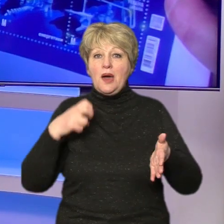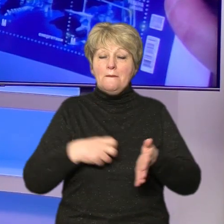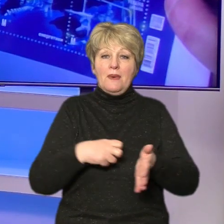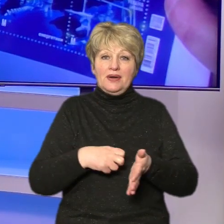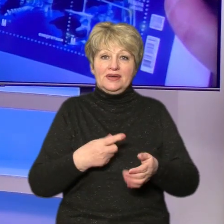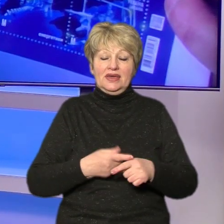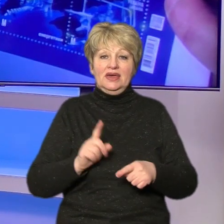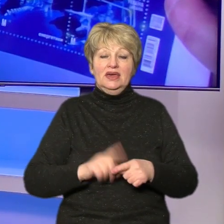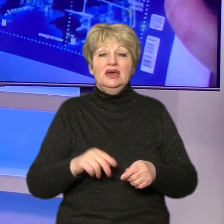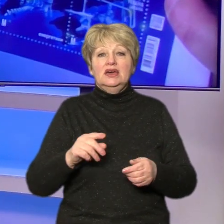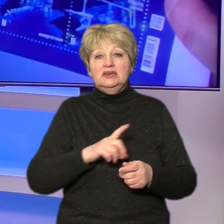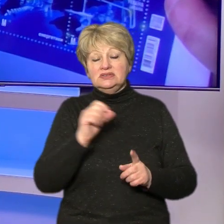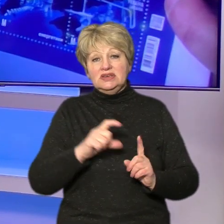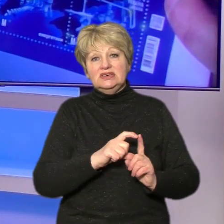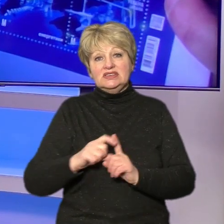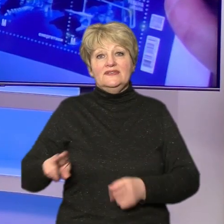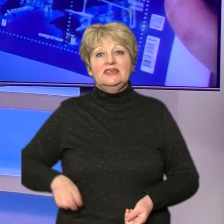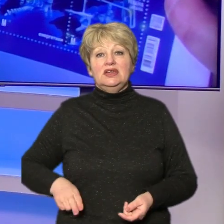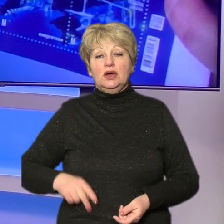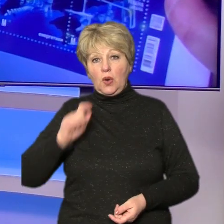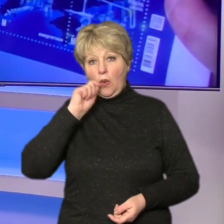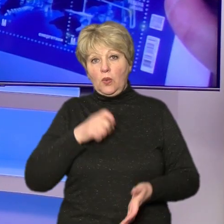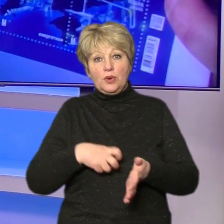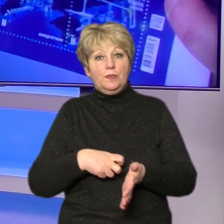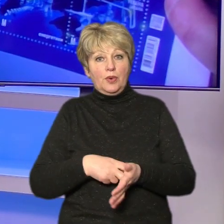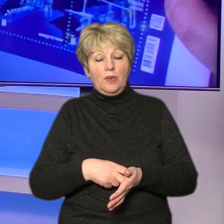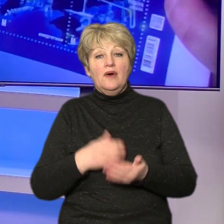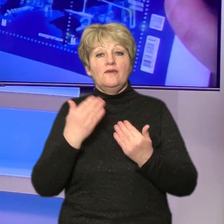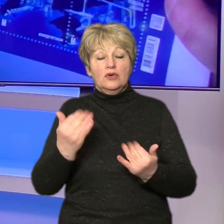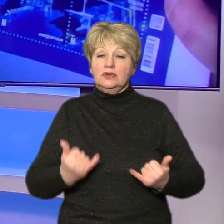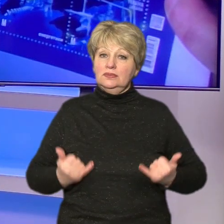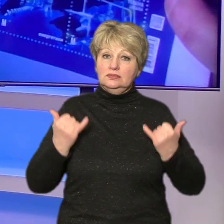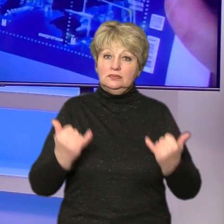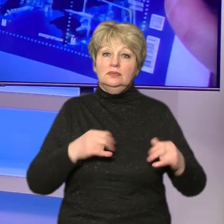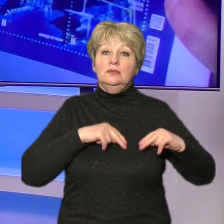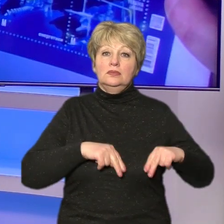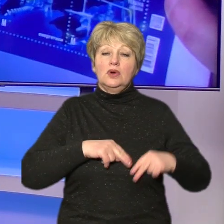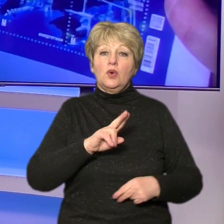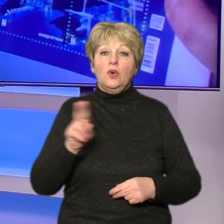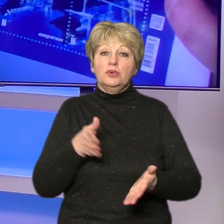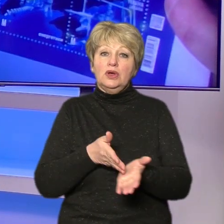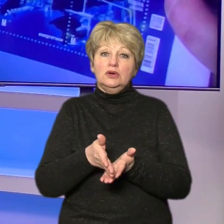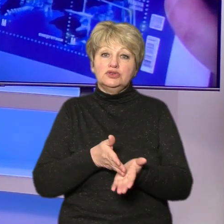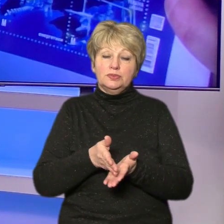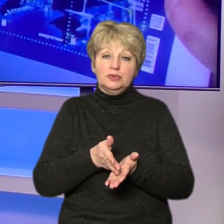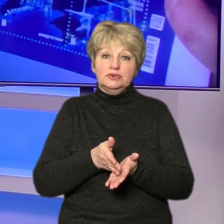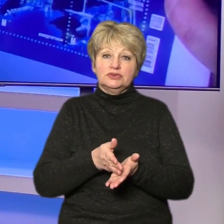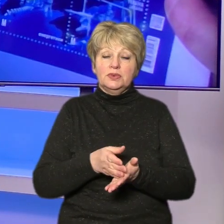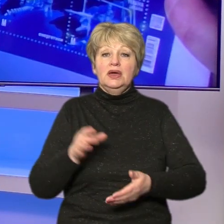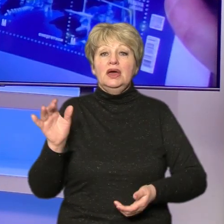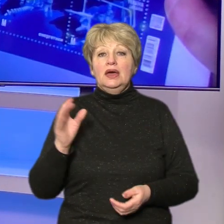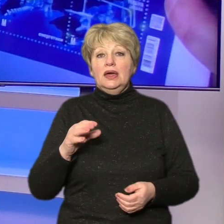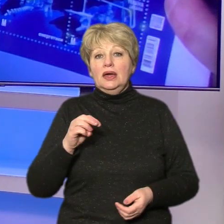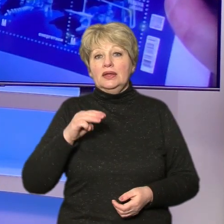керівника Черкаської дирекції «Укрпошти» Олександра Марченка, вона присвячена працівникам комунальних служб та критичної інфраструктури.